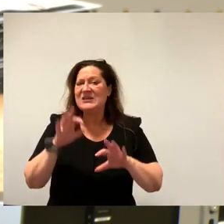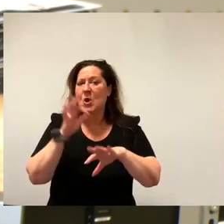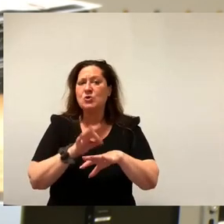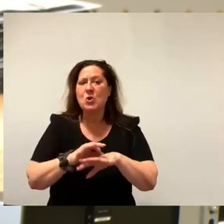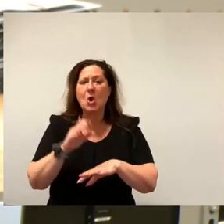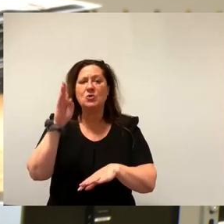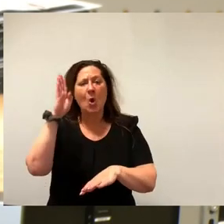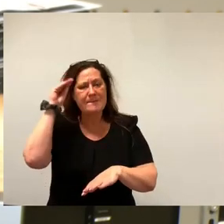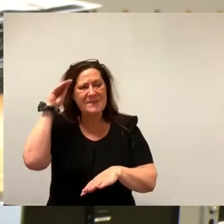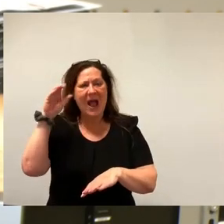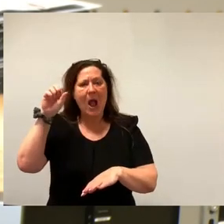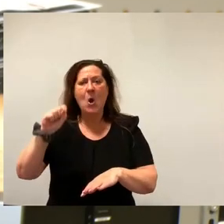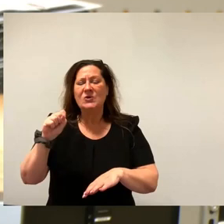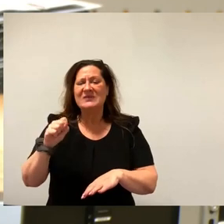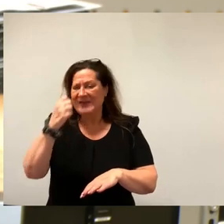bewährte Solidarität. Das ist Zwang.